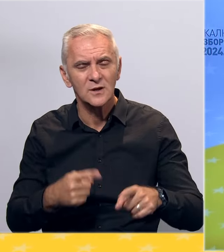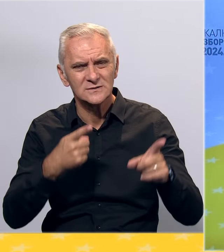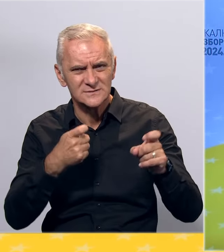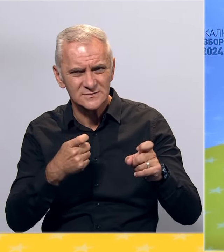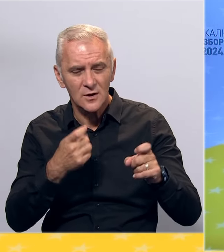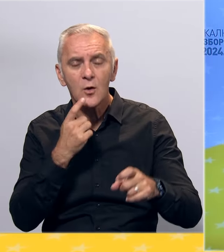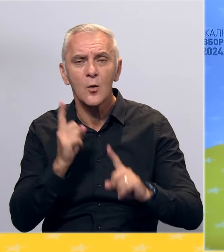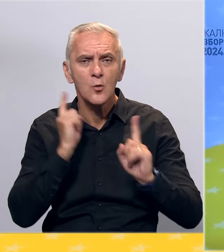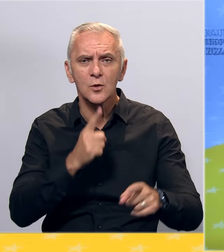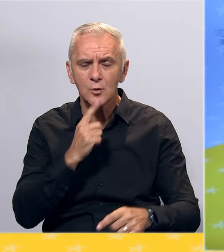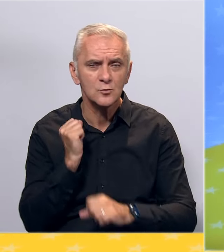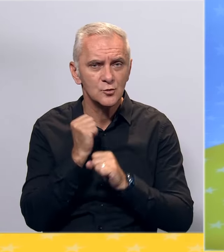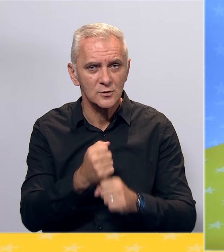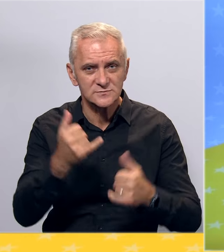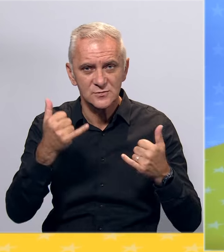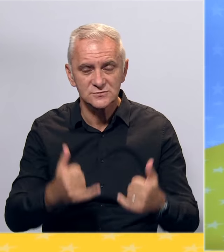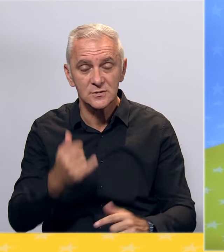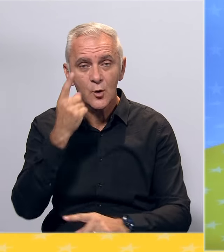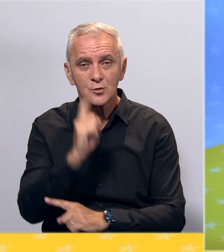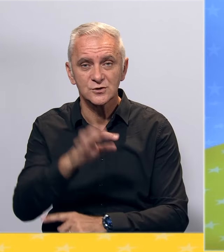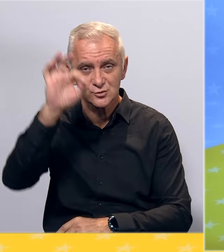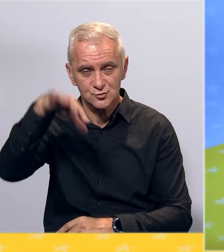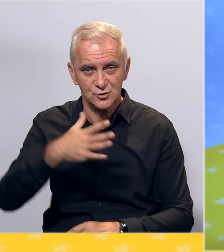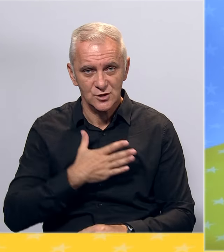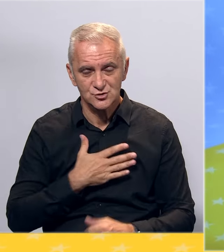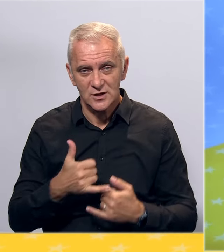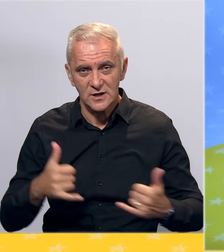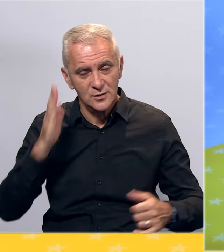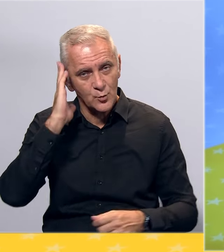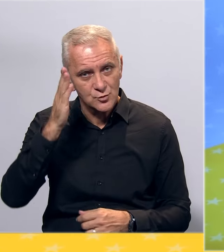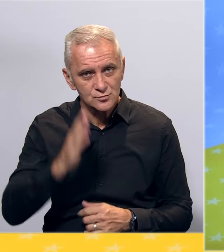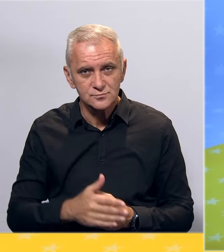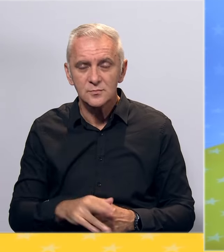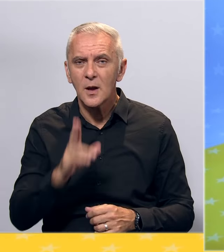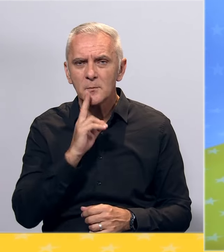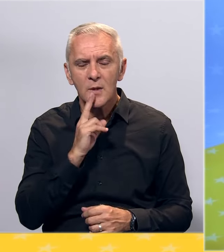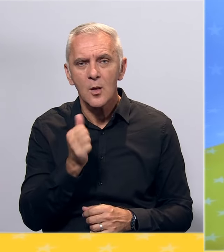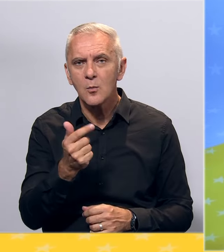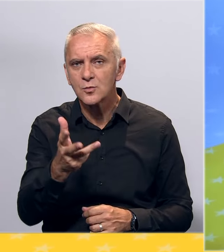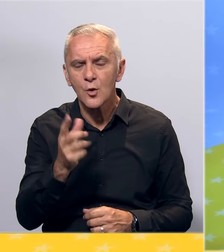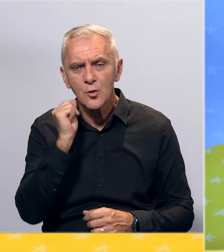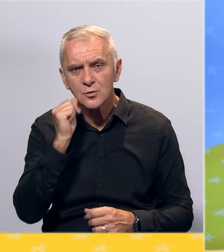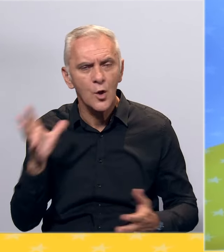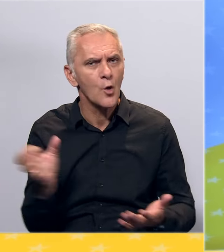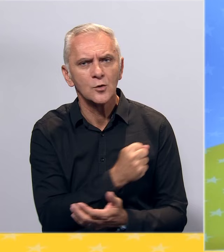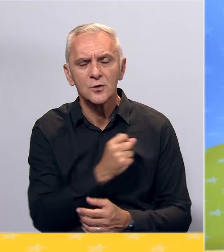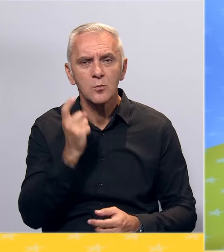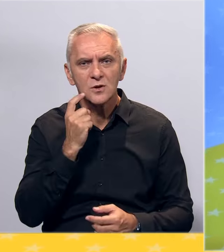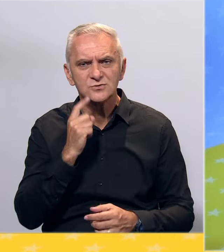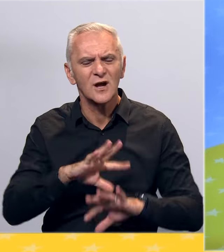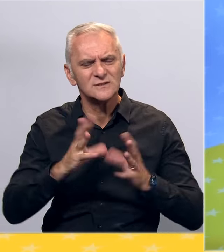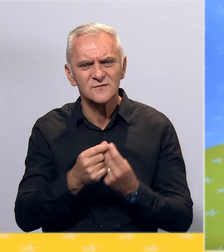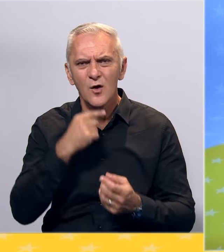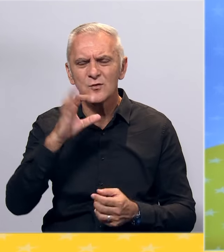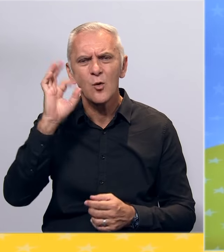kada odluke koje donosimo sada određuju sudbinu našeg grada u budućnosti. Mali broj ljudi je oteo Bihaće. Sve što su govorili o